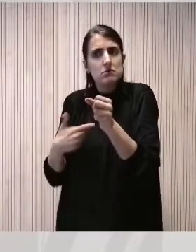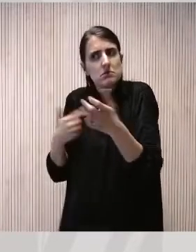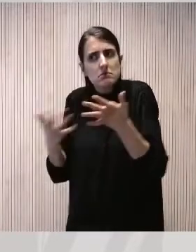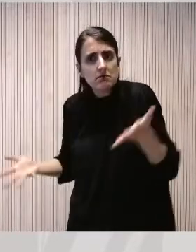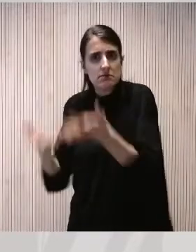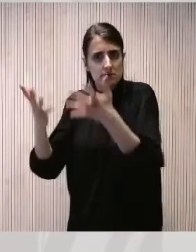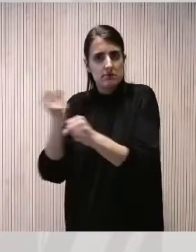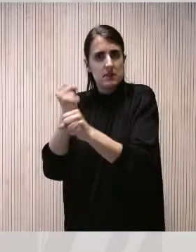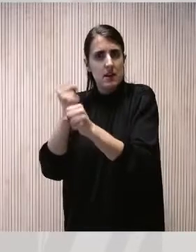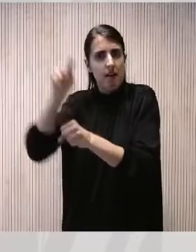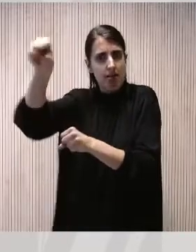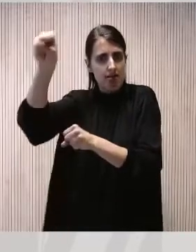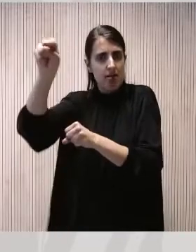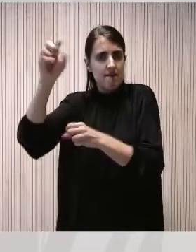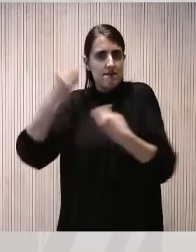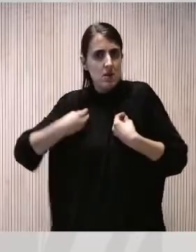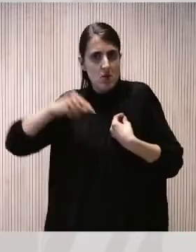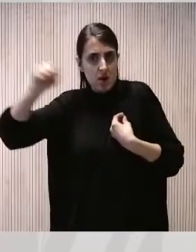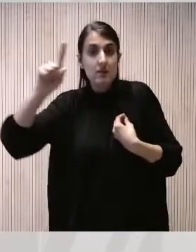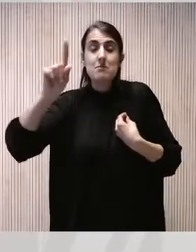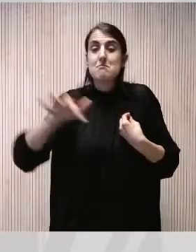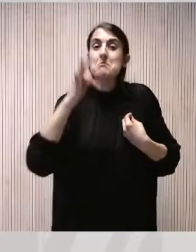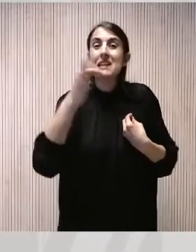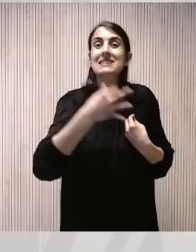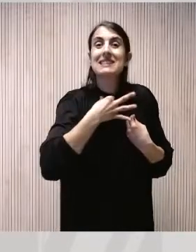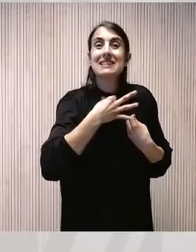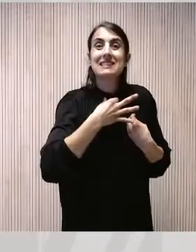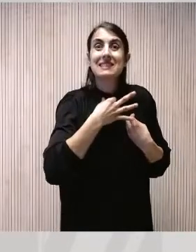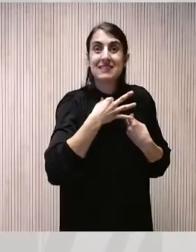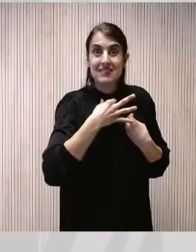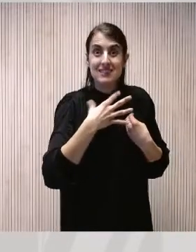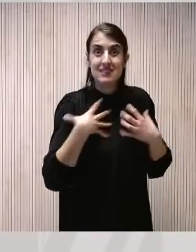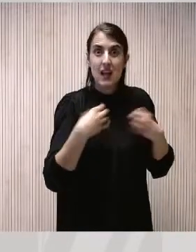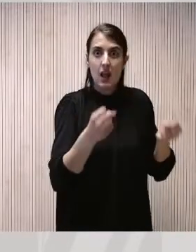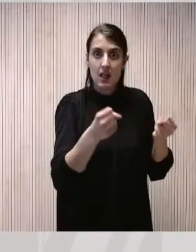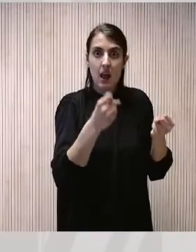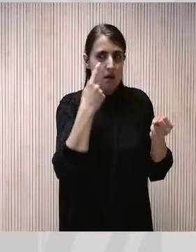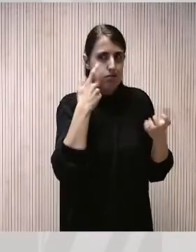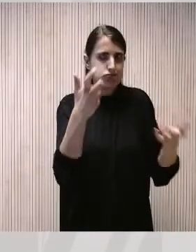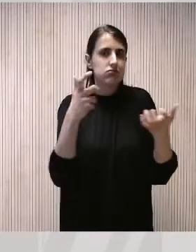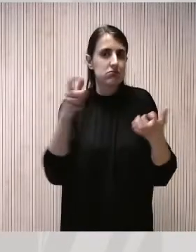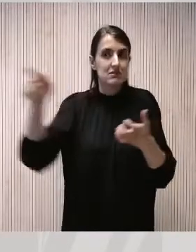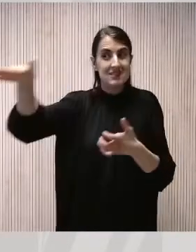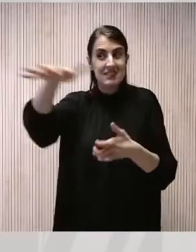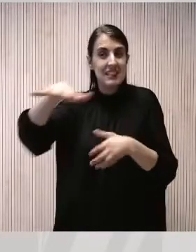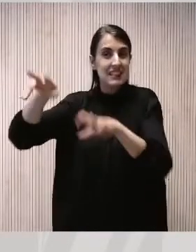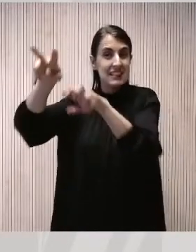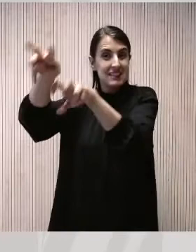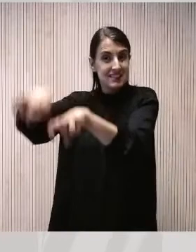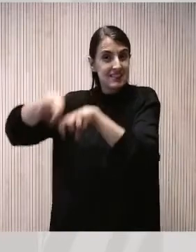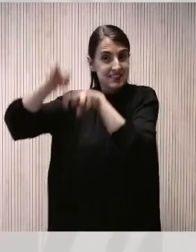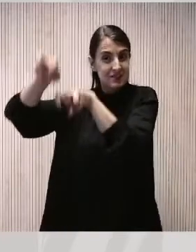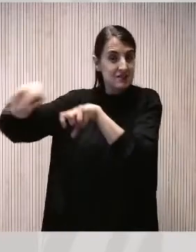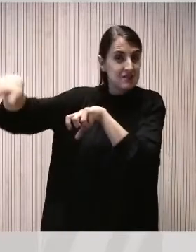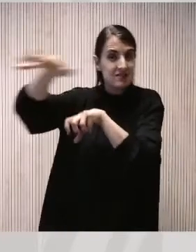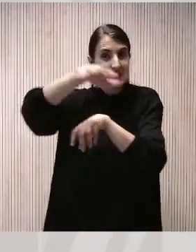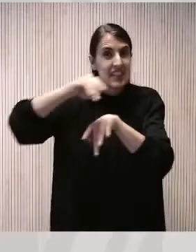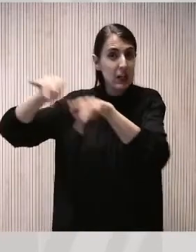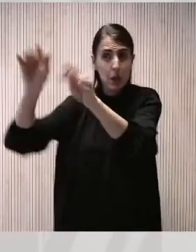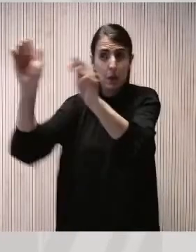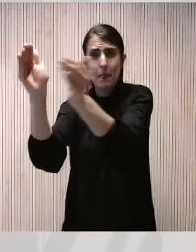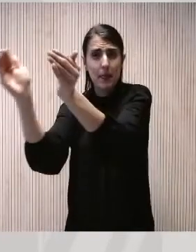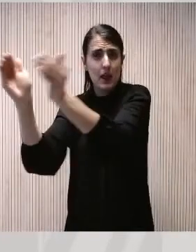i en els darrers temps, a més a més, amb la crisi sanitària, s'ha posat de manifest que aquests territoris, els menys densificats, són també una